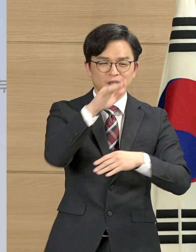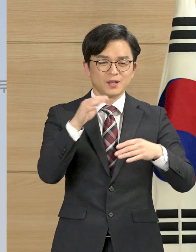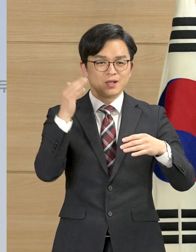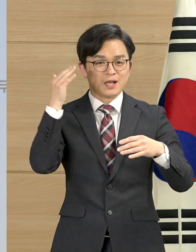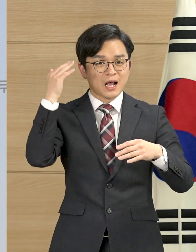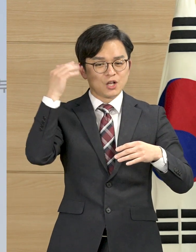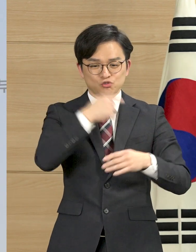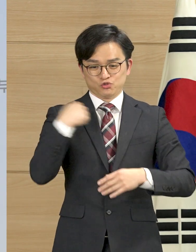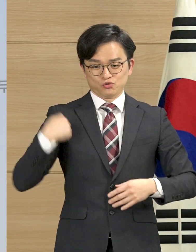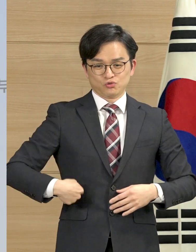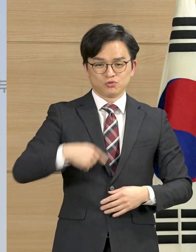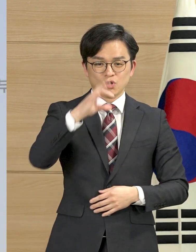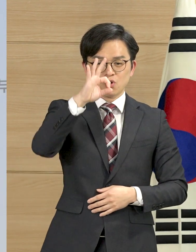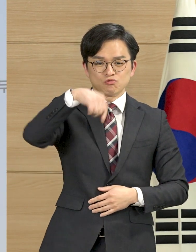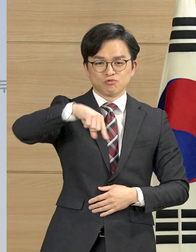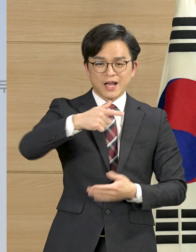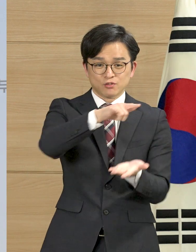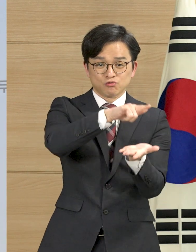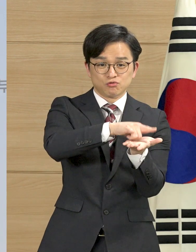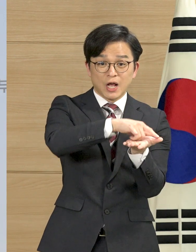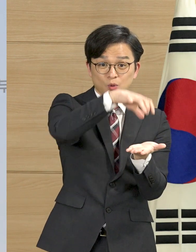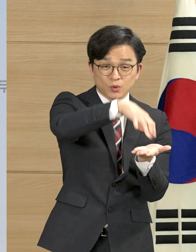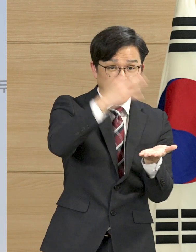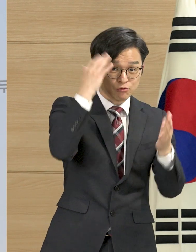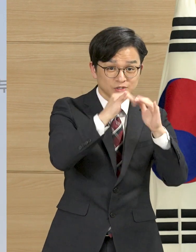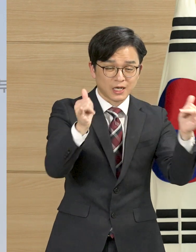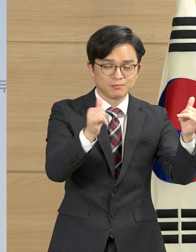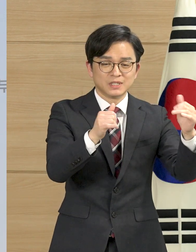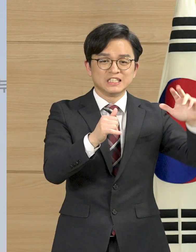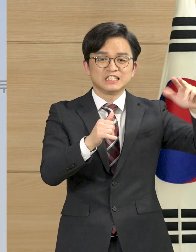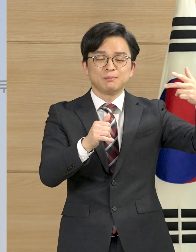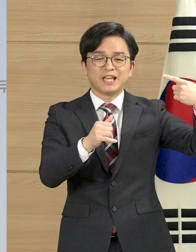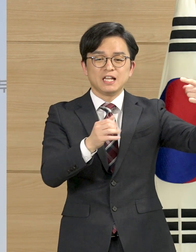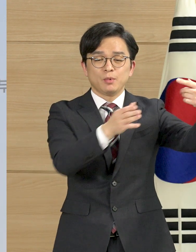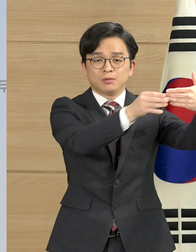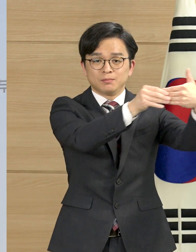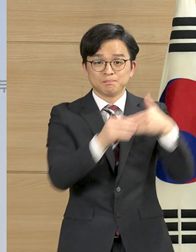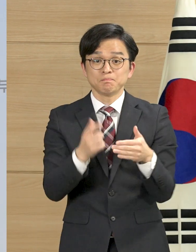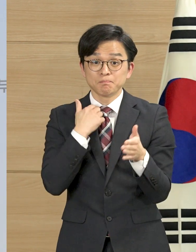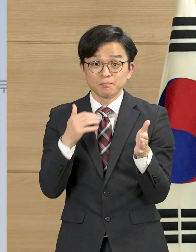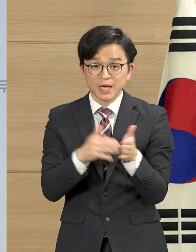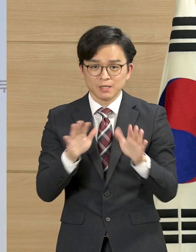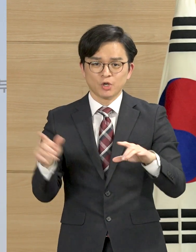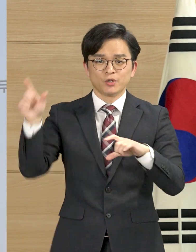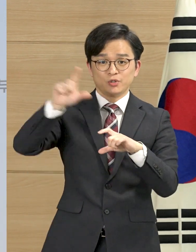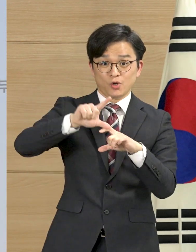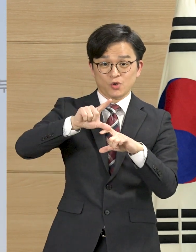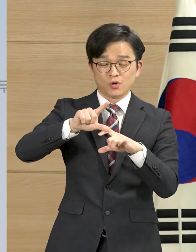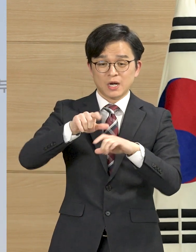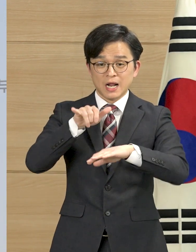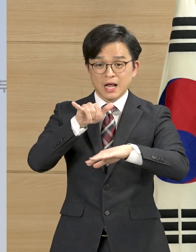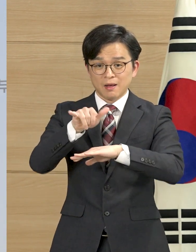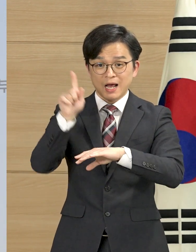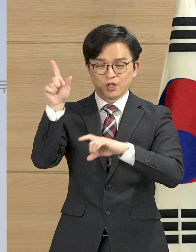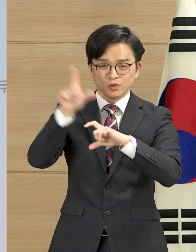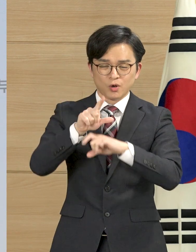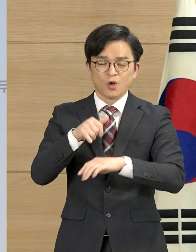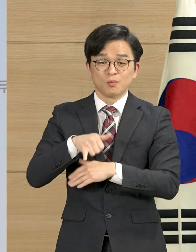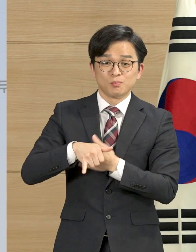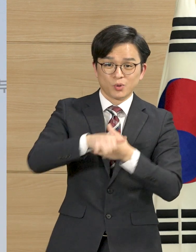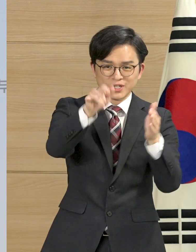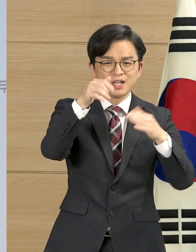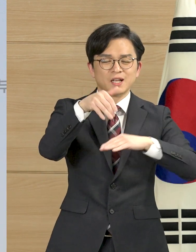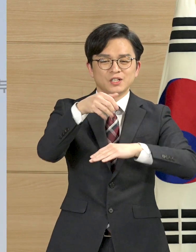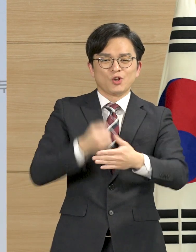701명의 우한지역 제외국민을 기국시킨 데 이어 이번에 임시항공편